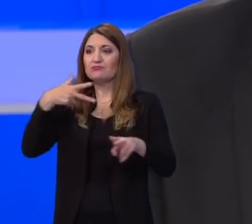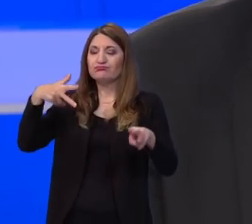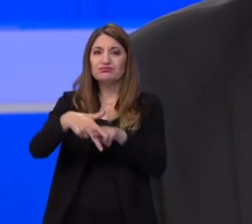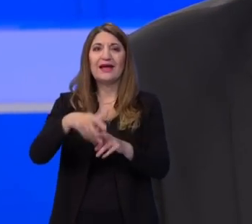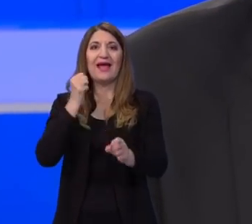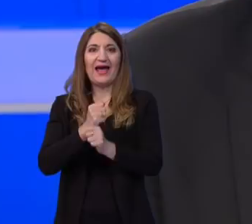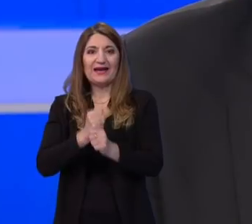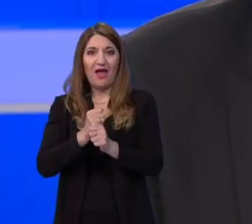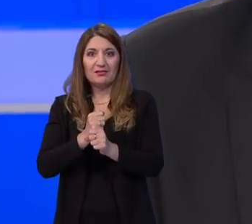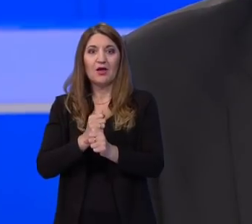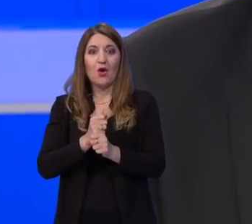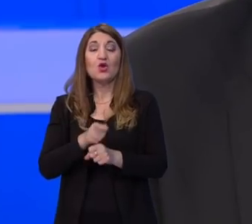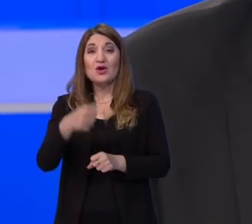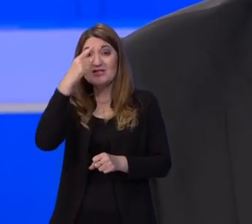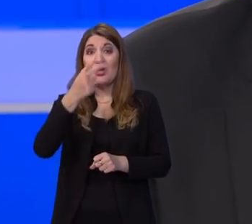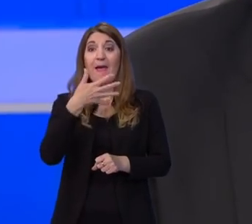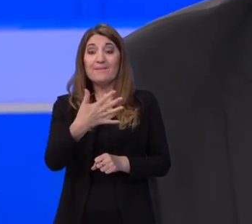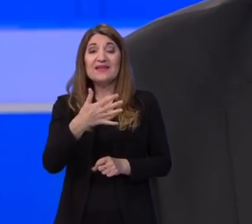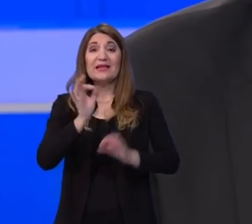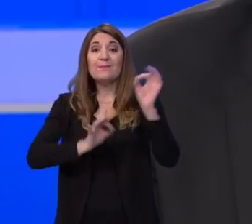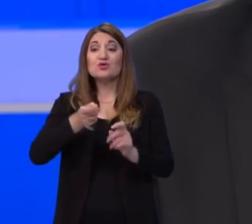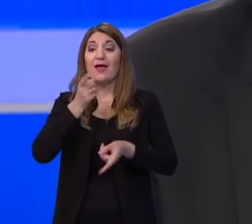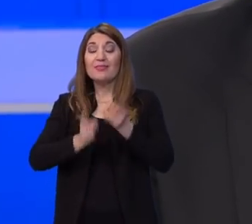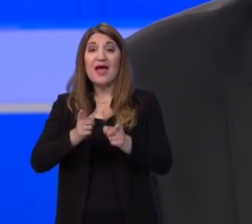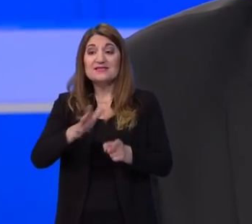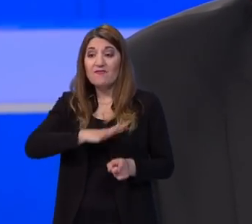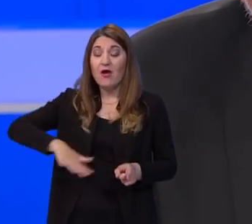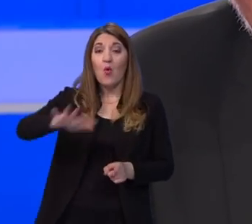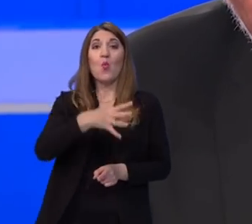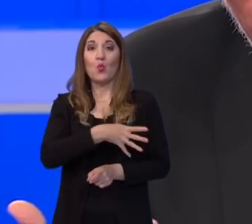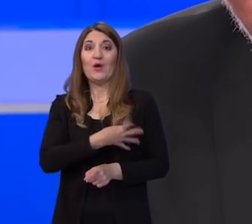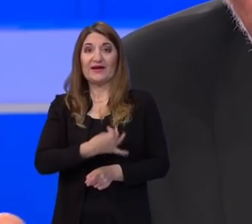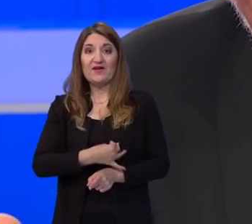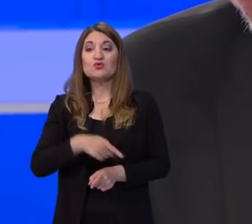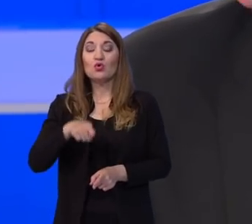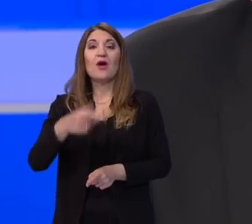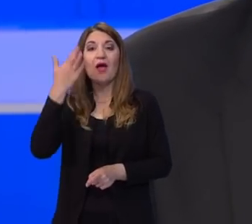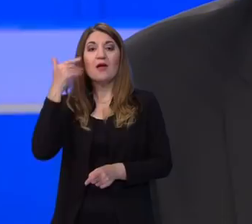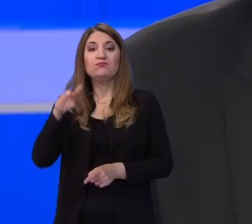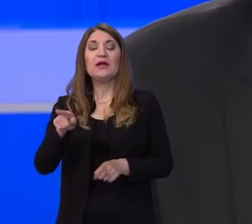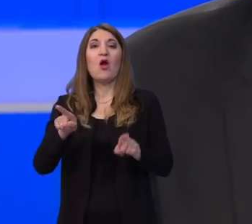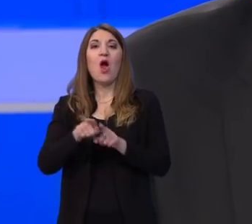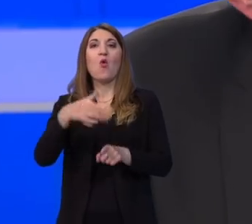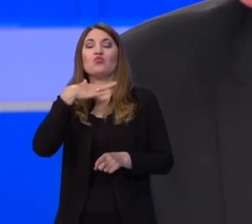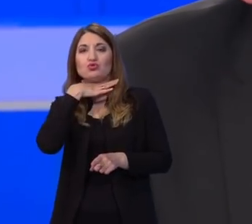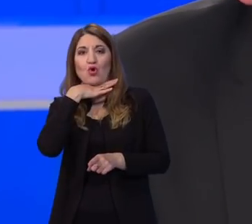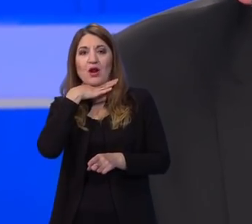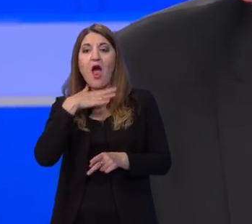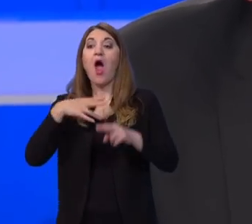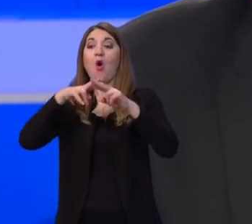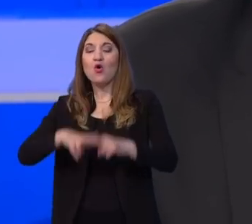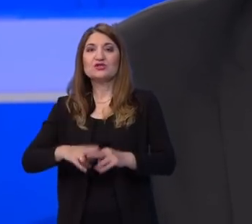rada u jednom trenutku, 50% nastave je tada na razini Hrvatske napravljeno licem u lice, ostatak je bio online.